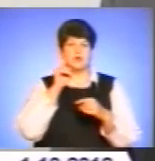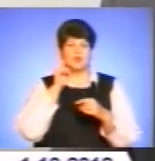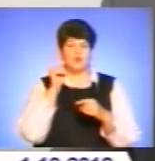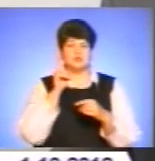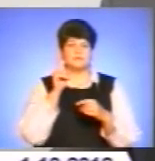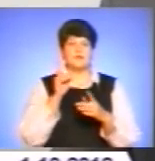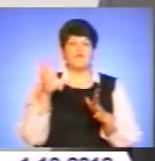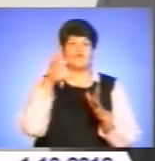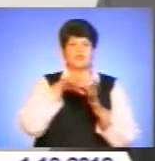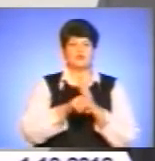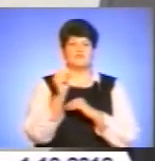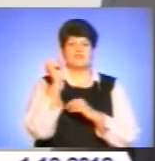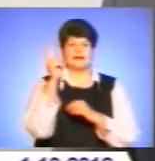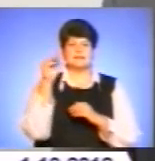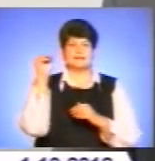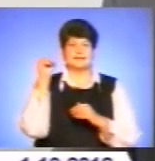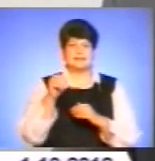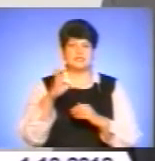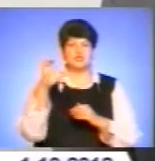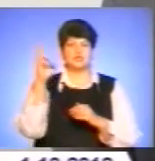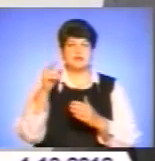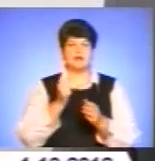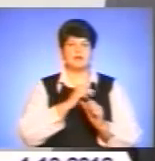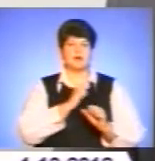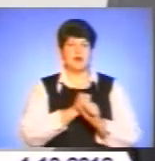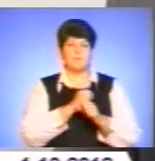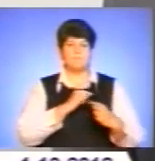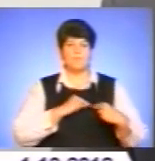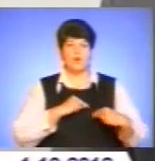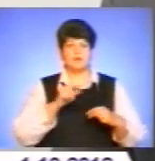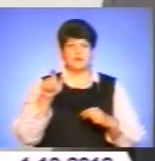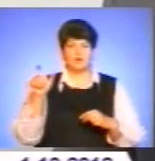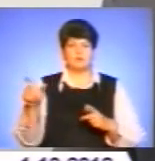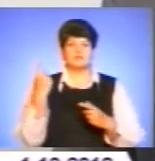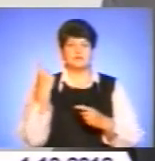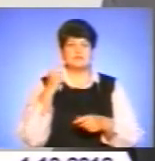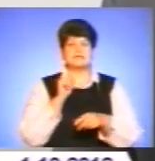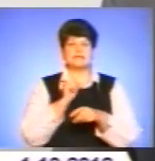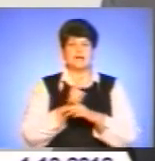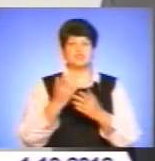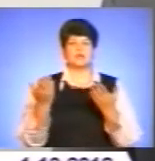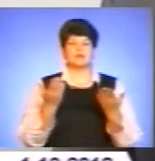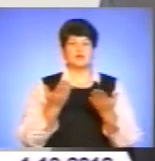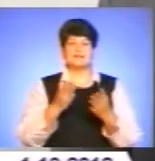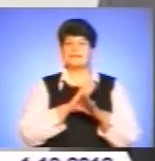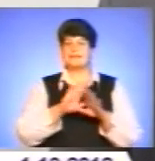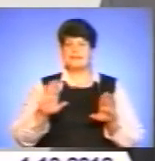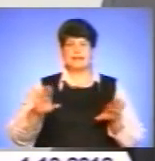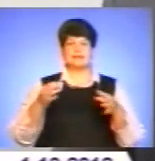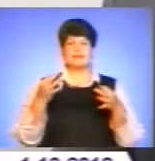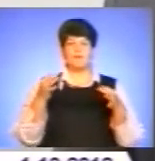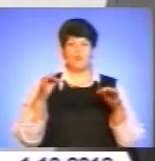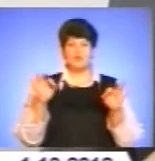12 тисяч соціальних роботників. Одна із задач котрих – це не допустити